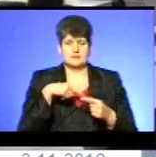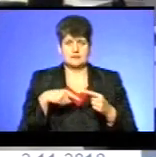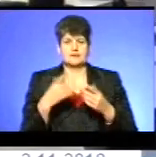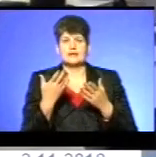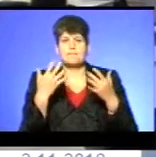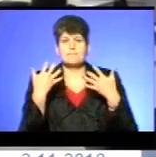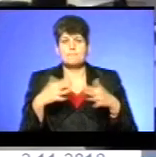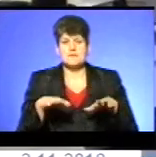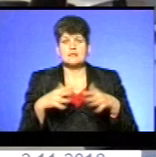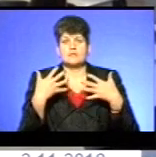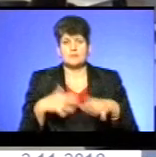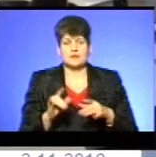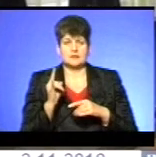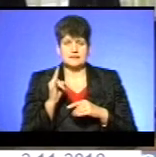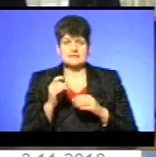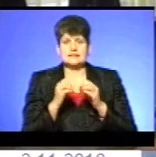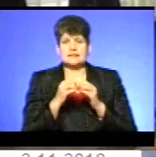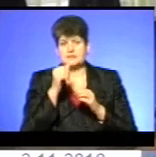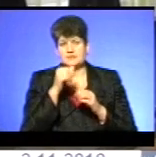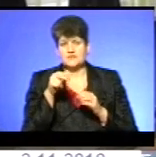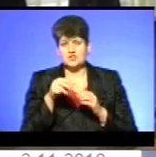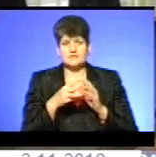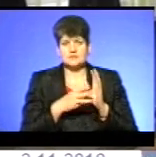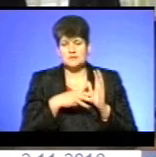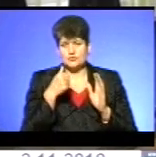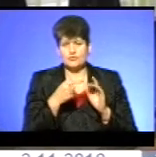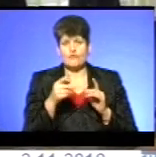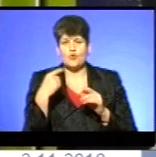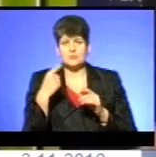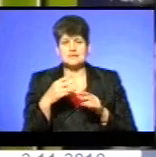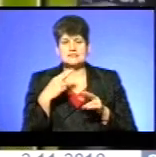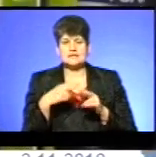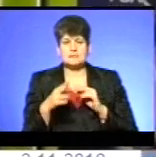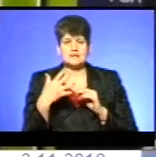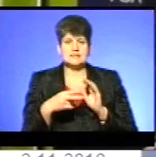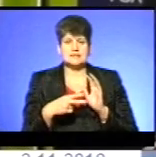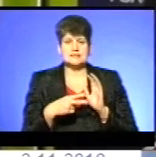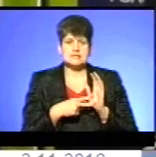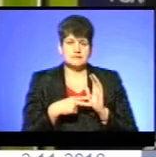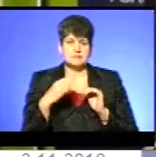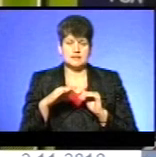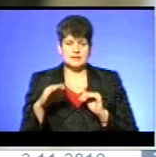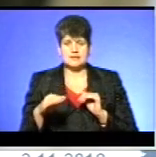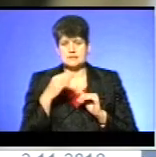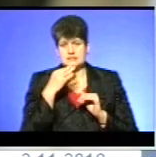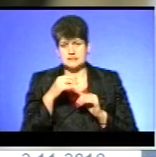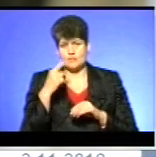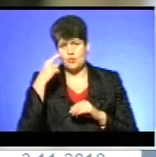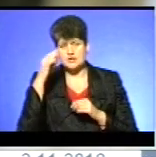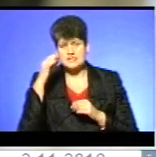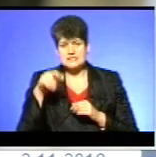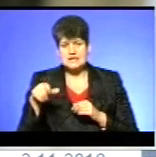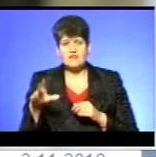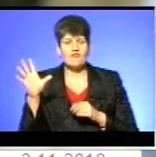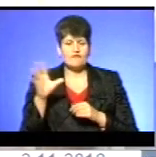За 10 місяців 2018-го в області зникли 57 дітей, повідомив поліцейський Петро Тихович. Усіх